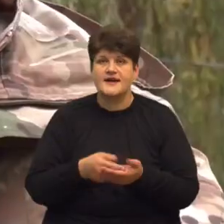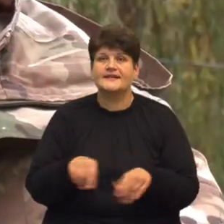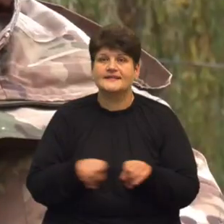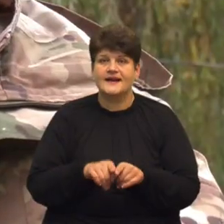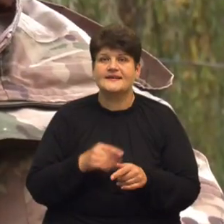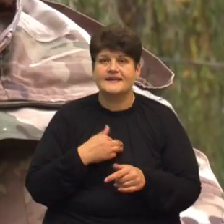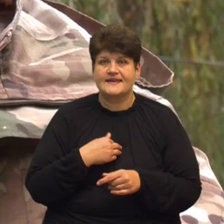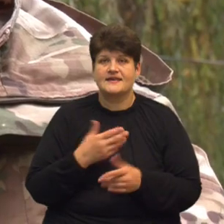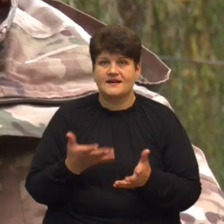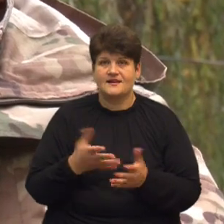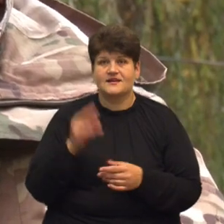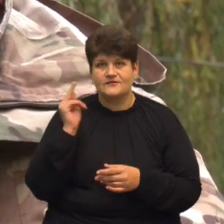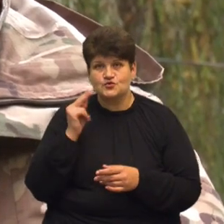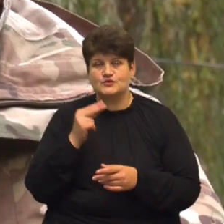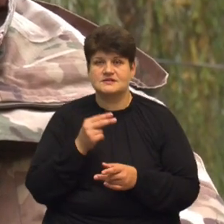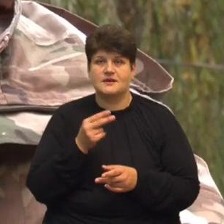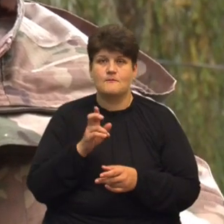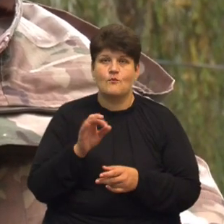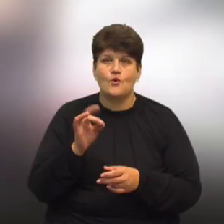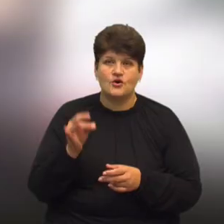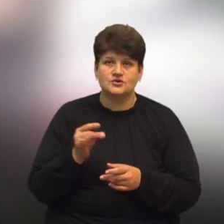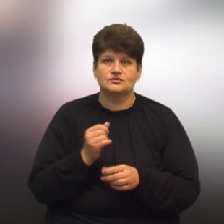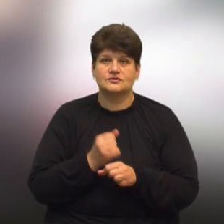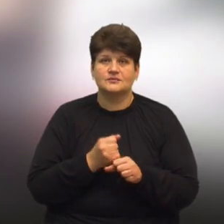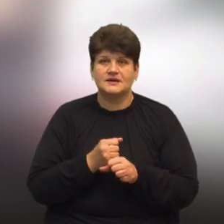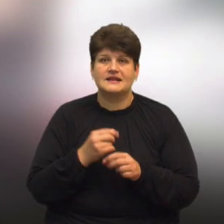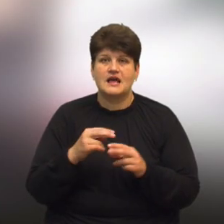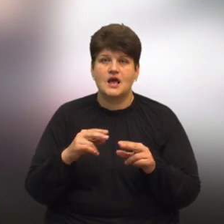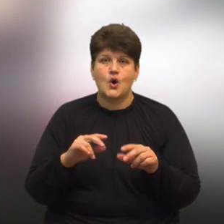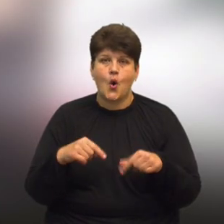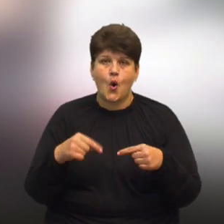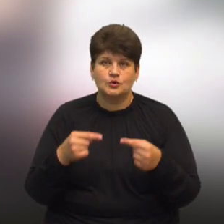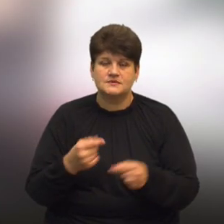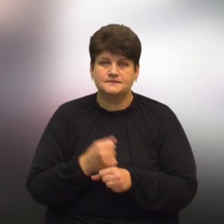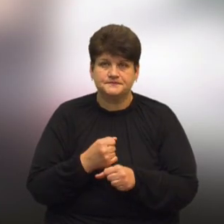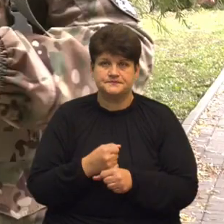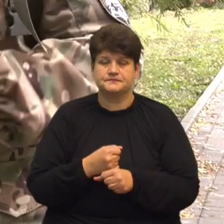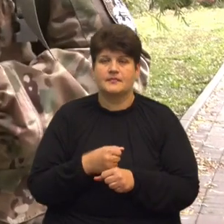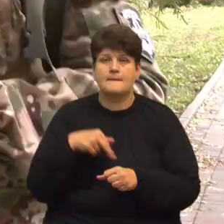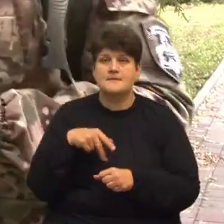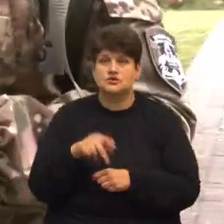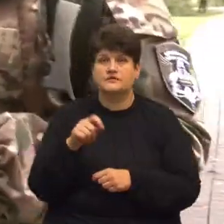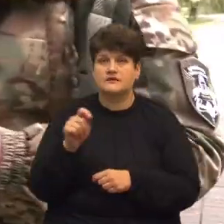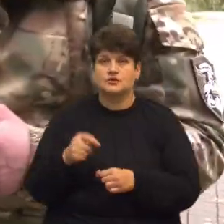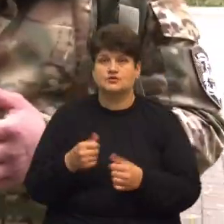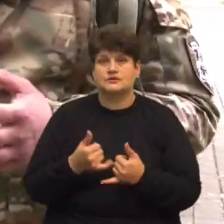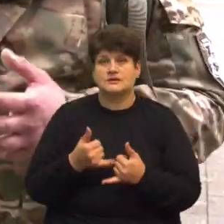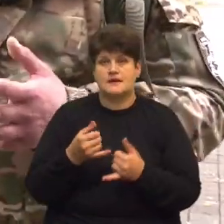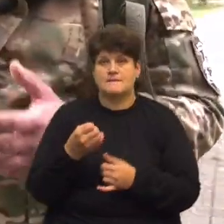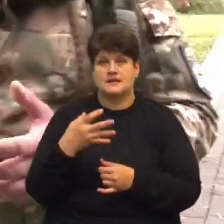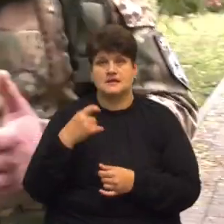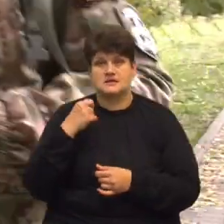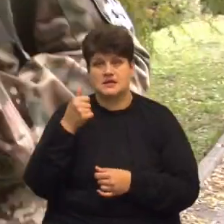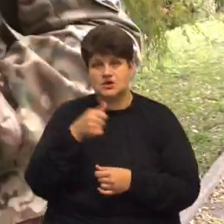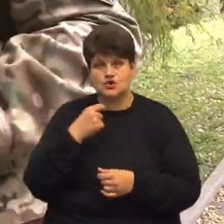роботу Чуюся і борщі варити, і голубці ліпити Олександр Лихошерст розповідає, пішов на війну заради 15-річного сина